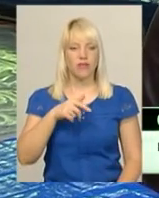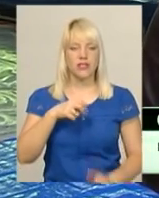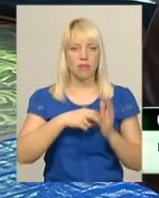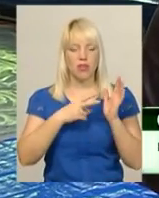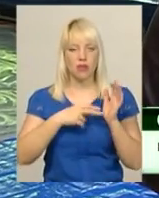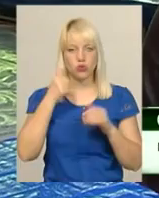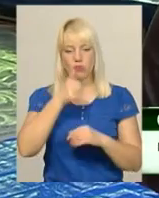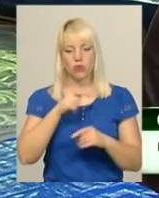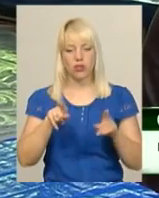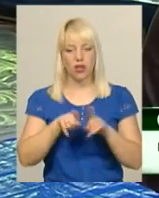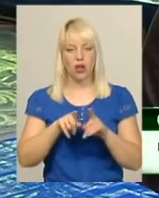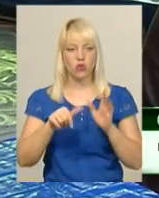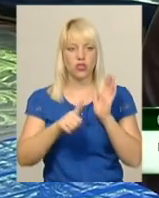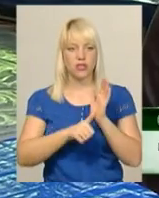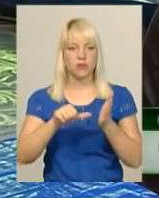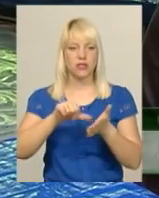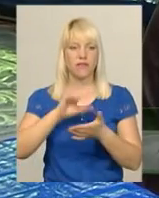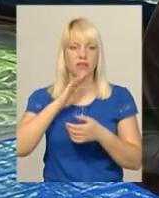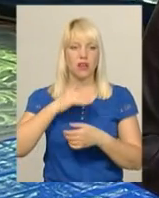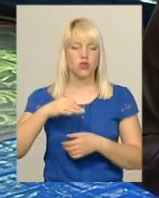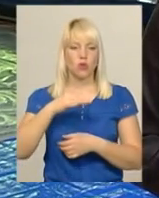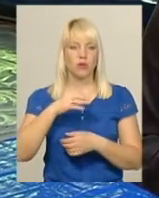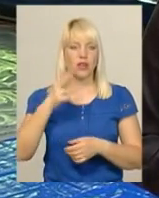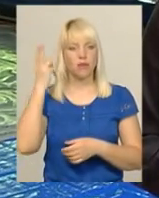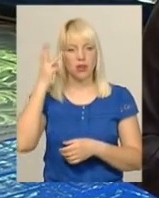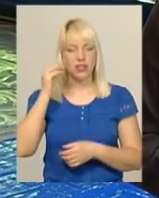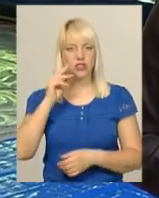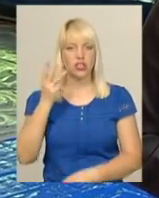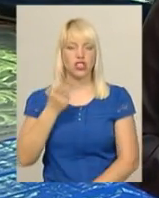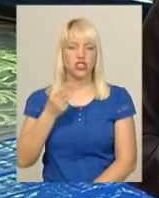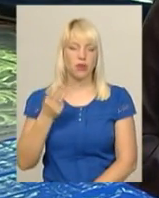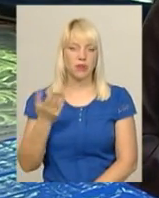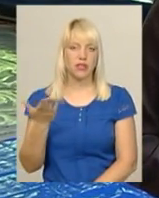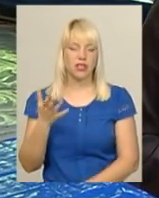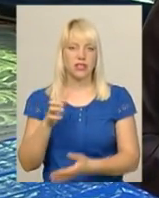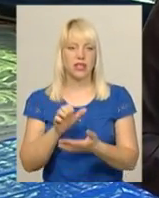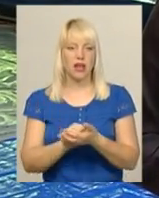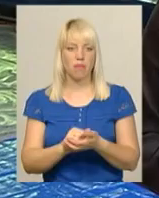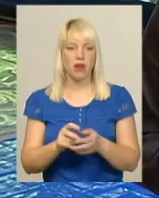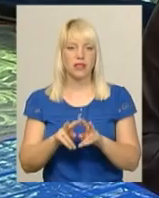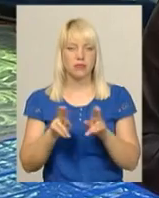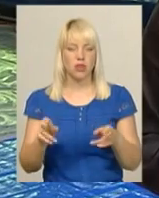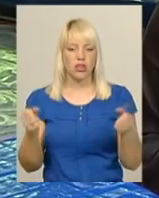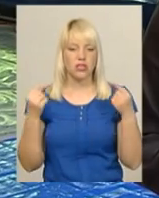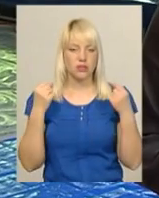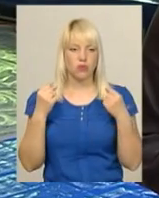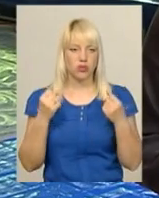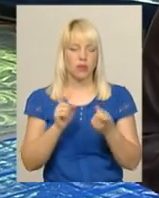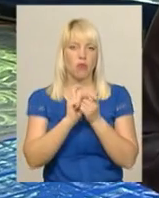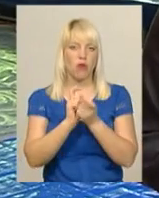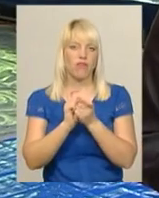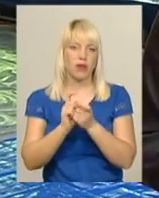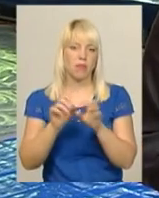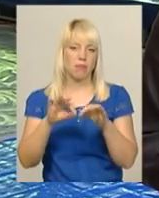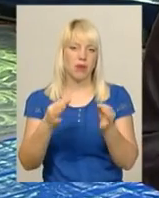числі і шестеро представників нашої області – з Хмельницького та Шепетівки, які займаються споріденими з хортингом бойовими мистецтвами.